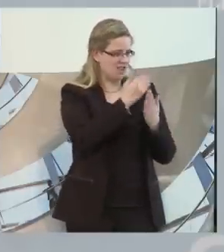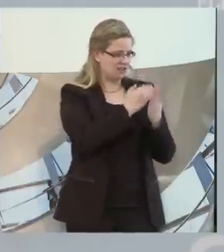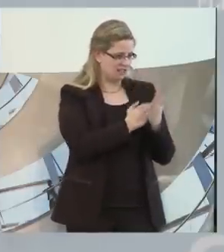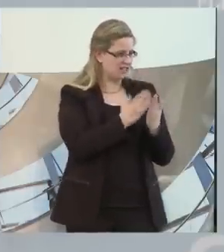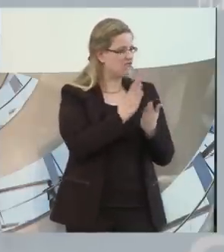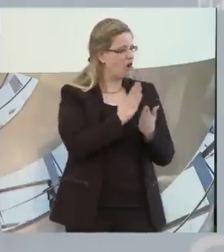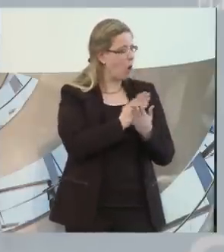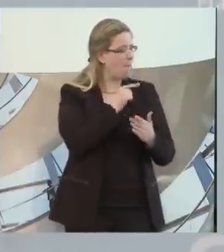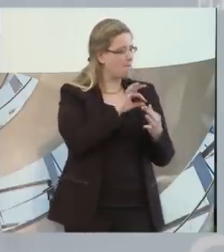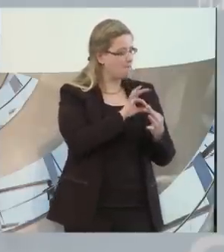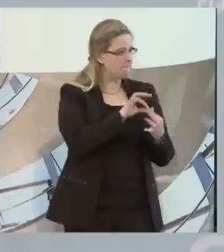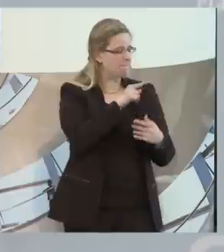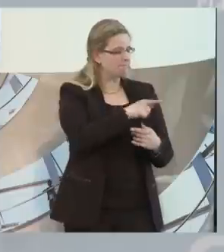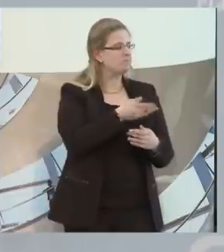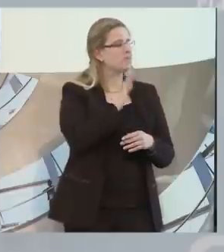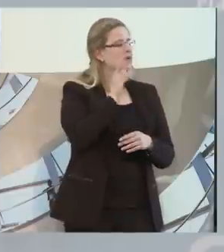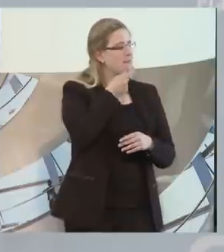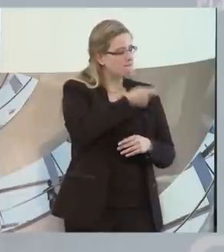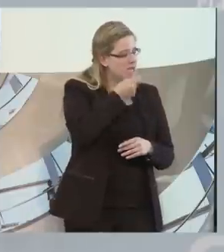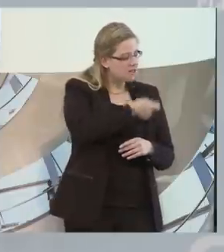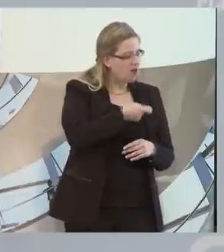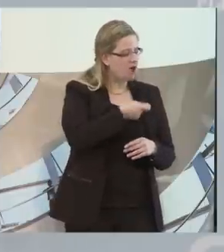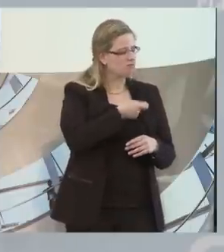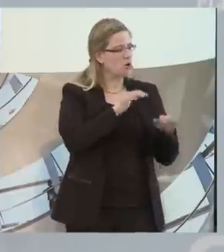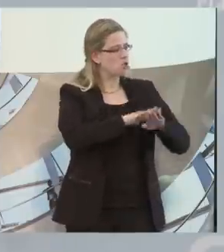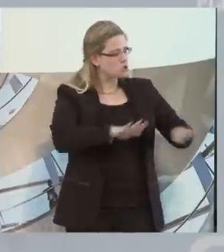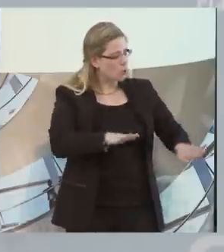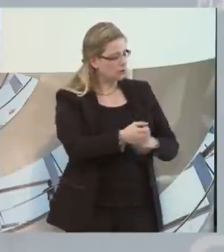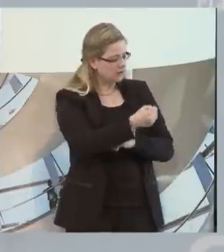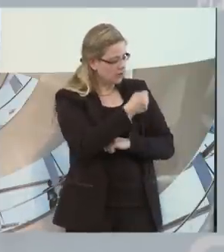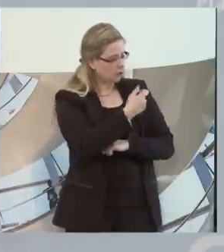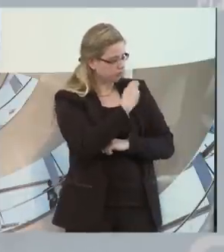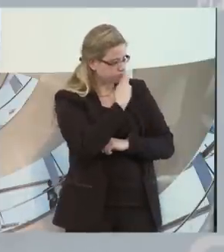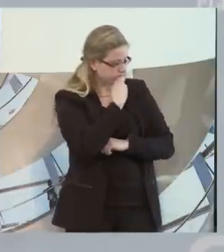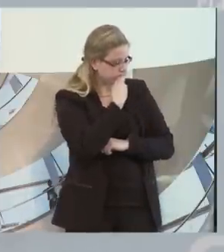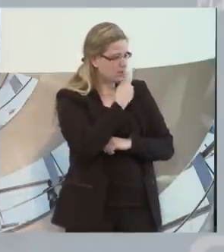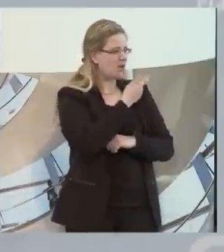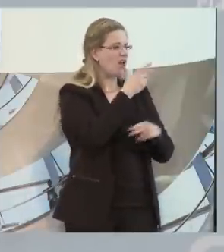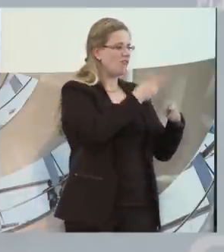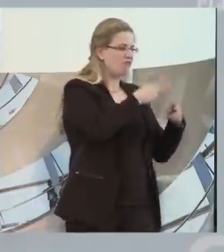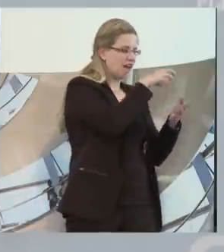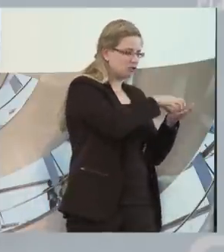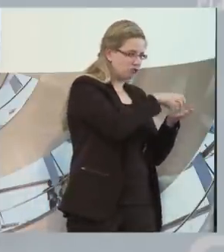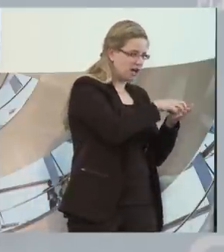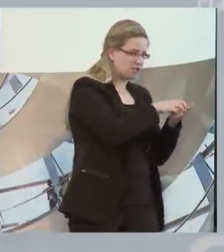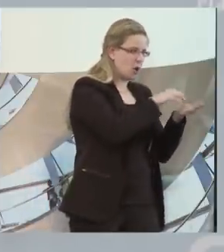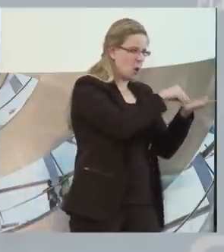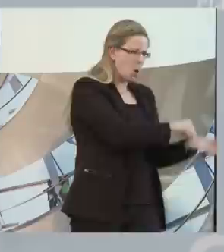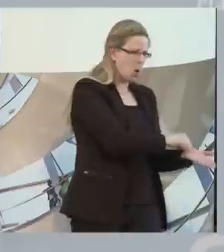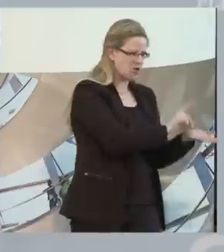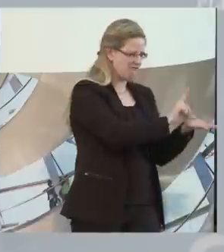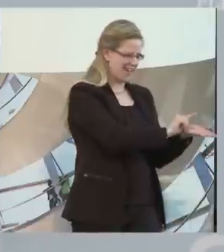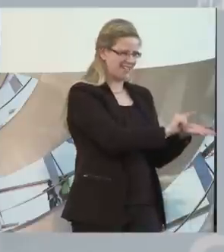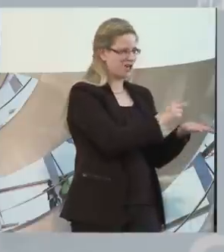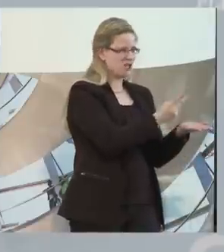Miete und zahlt dann die Grundsicherung. Und der Lohn, der in der Werkstatt ist, ist da ja meistens noch so niedrig, dass da nicht